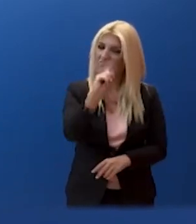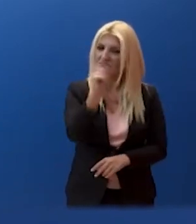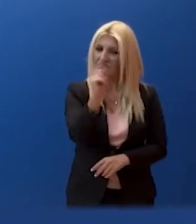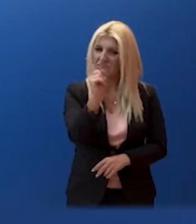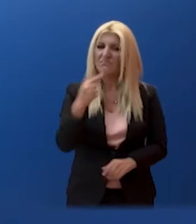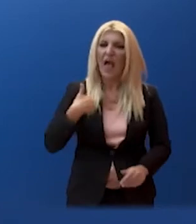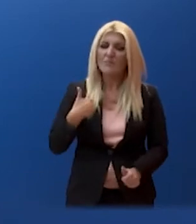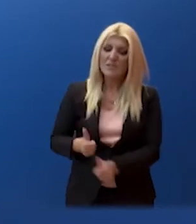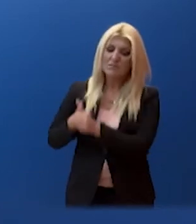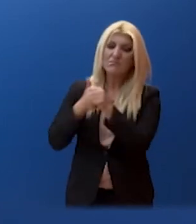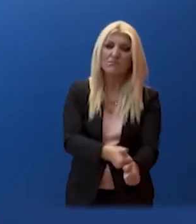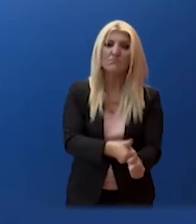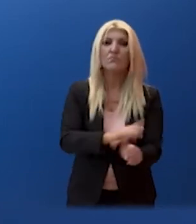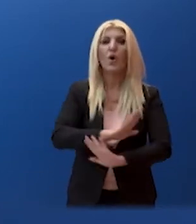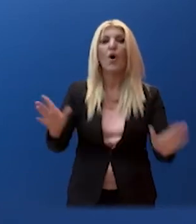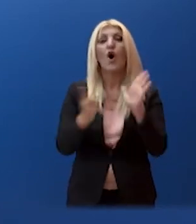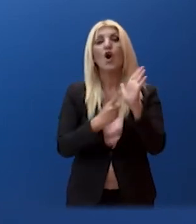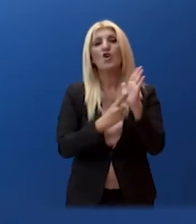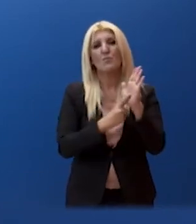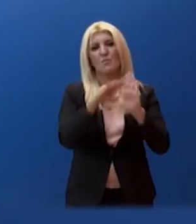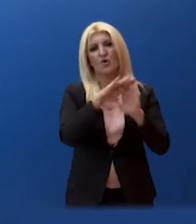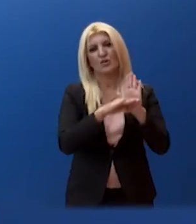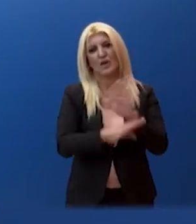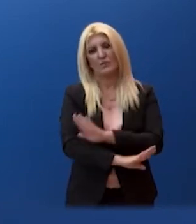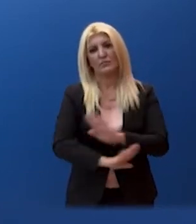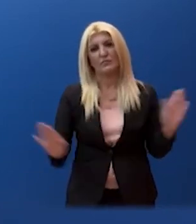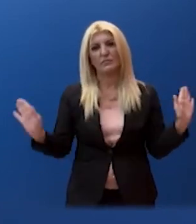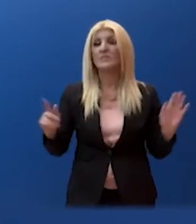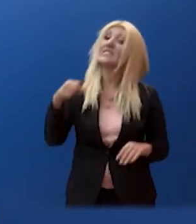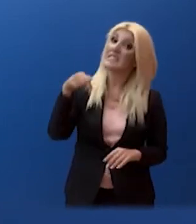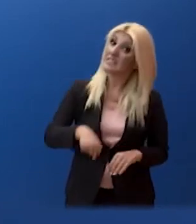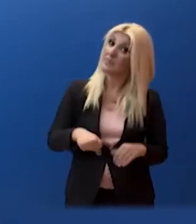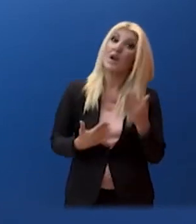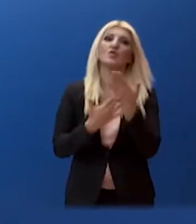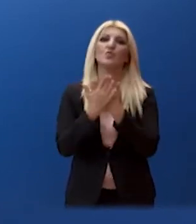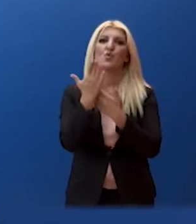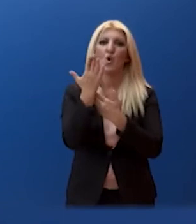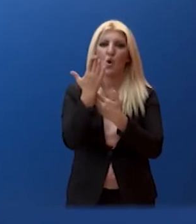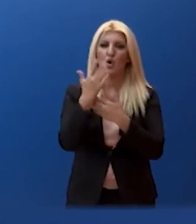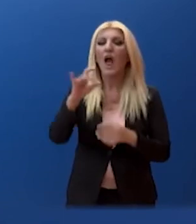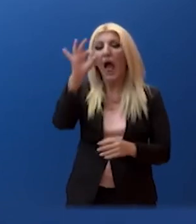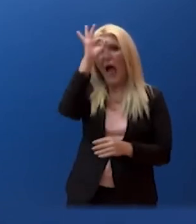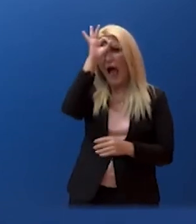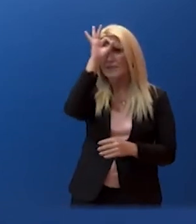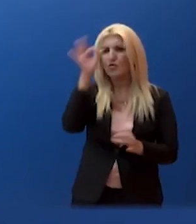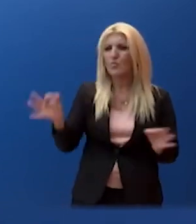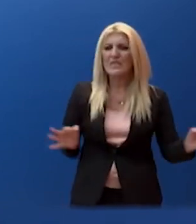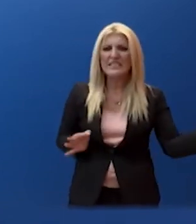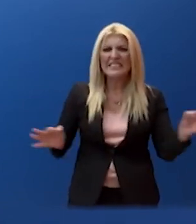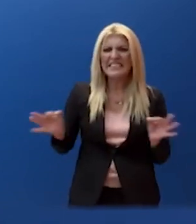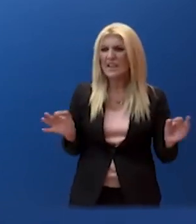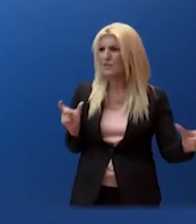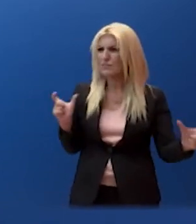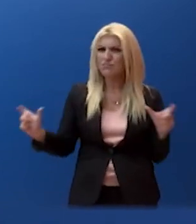σε κάθε περίπτωση η νομιμότητα. Από σήμερα το πρωί βρίσκεται σε εξέλιξη επιχείρηση της αστυνομίας, με τη